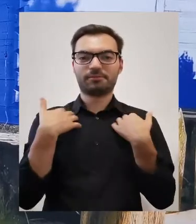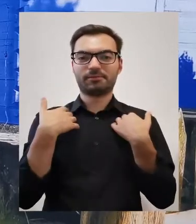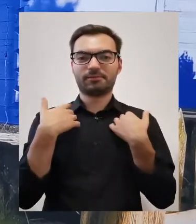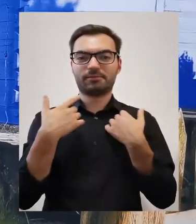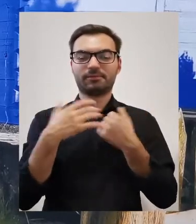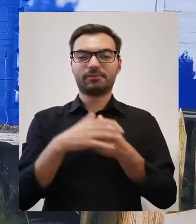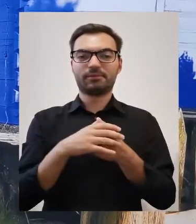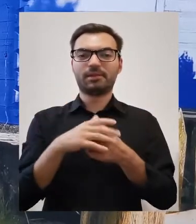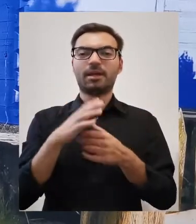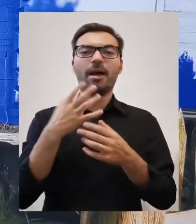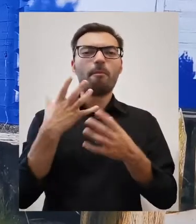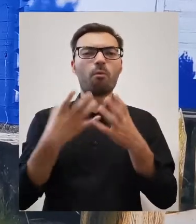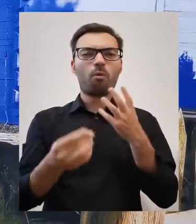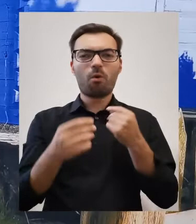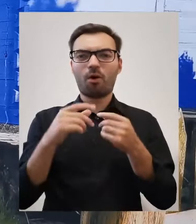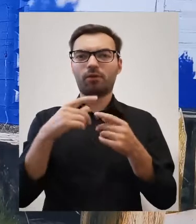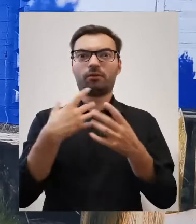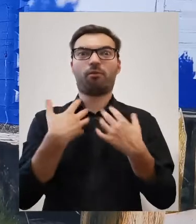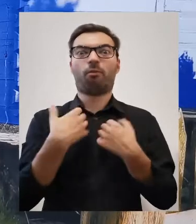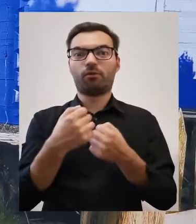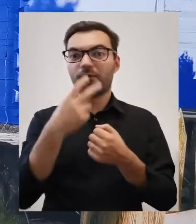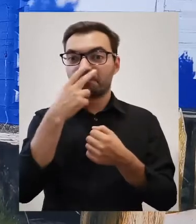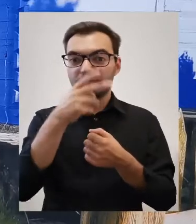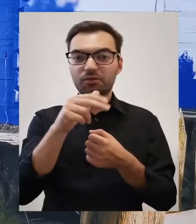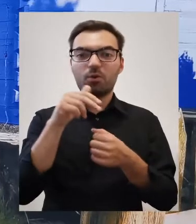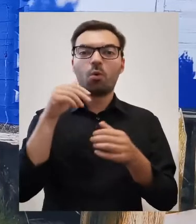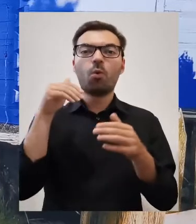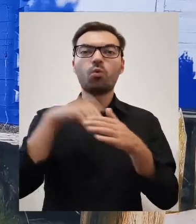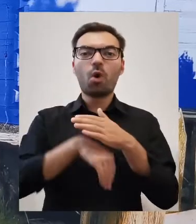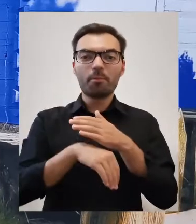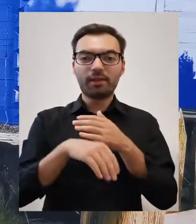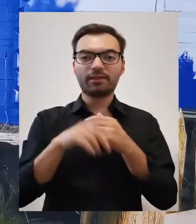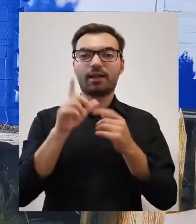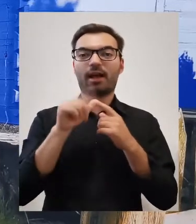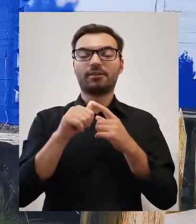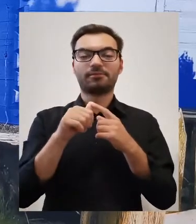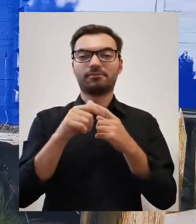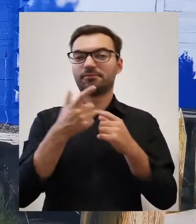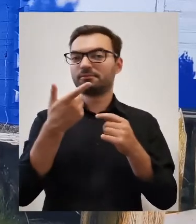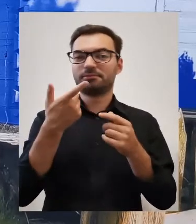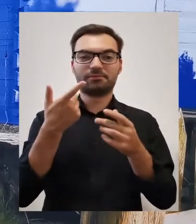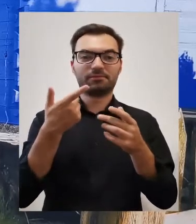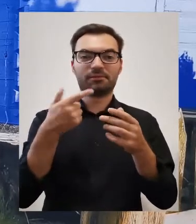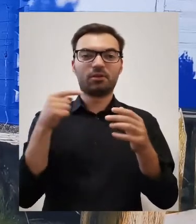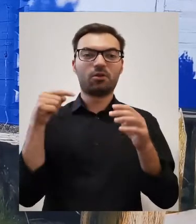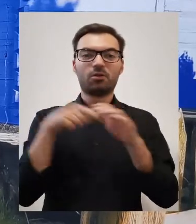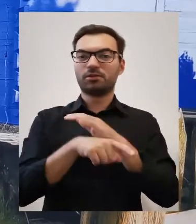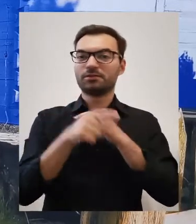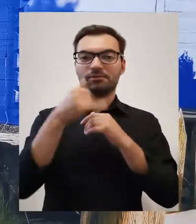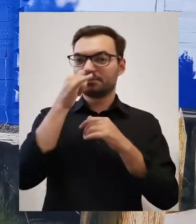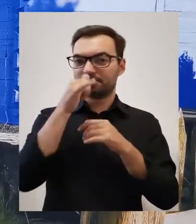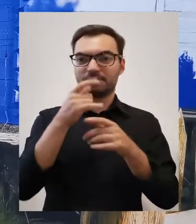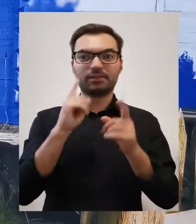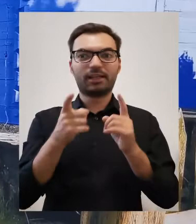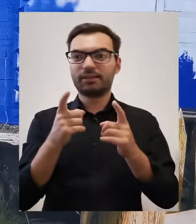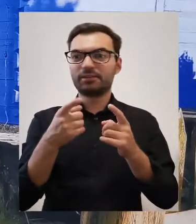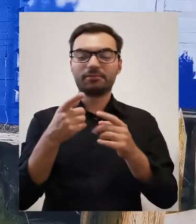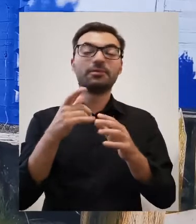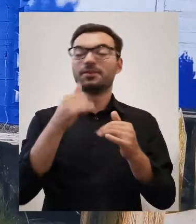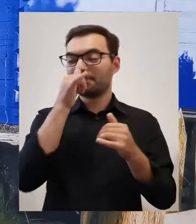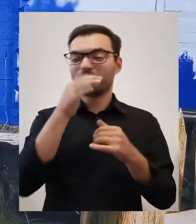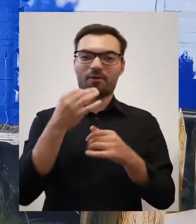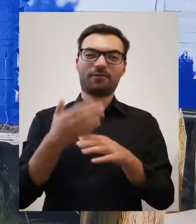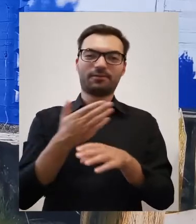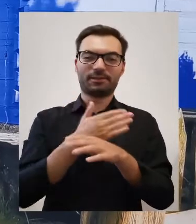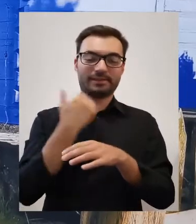i zaplątał się na bagna, no i zobaczył utopca, ale niestety nie mógł uciekać za szybko, bo